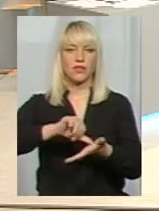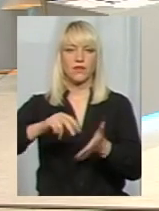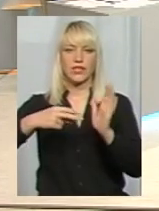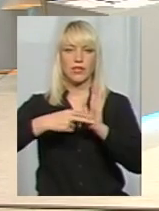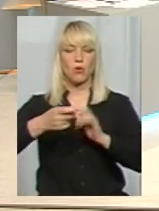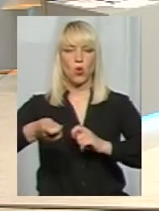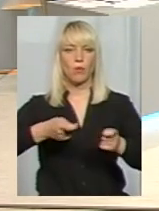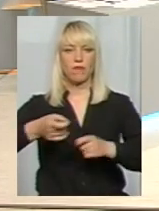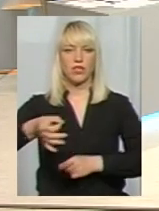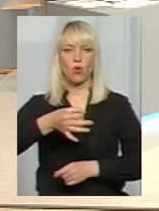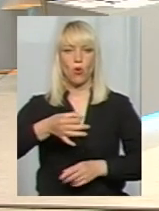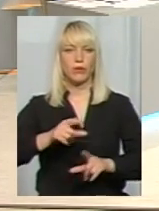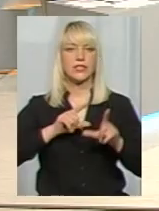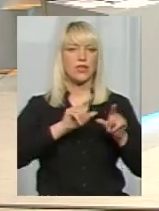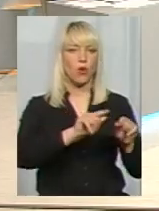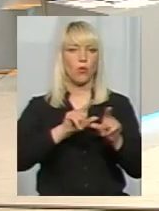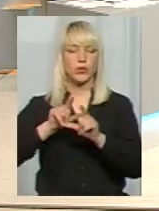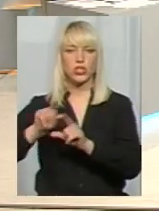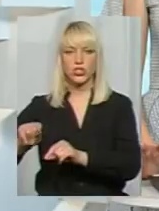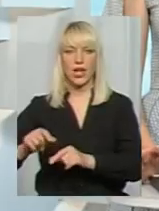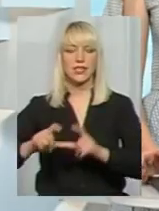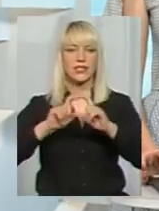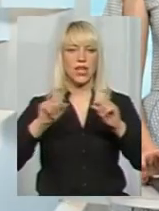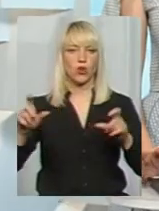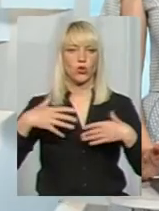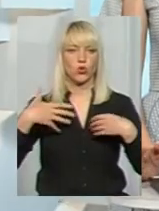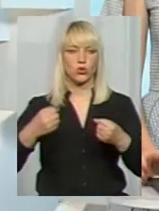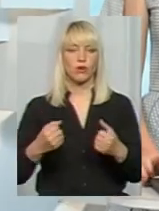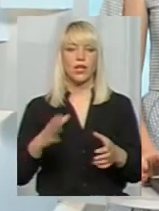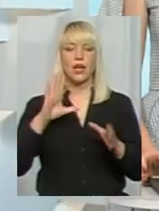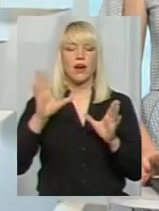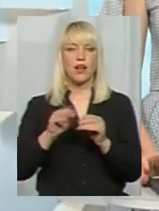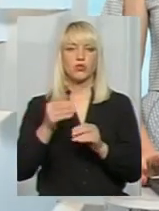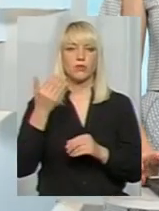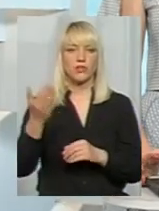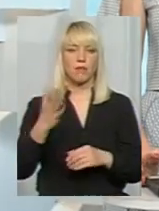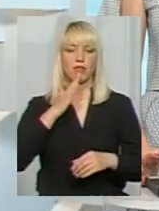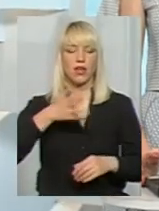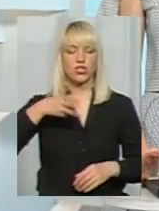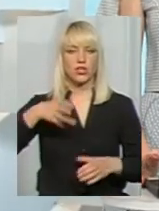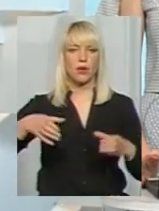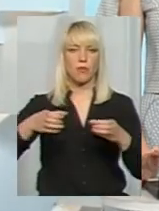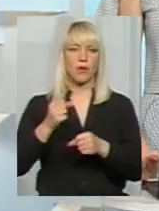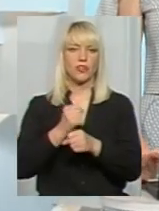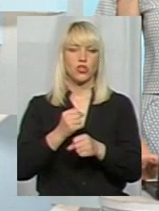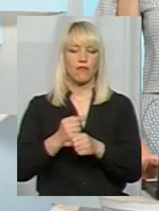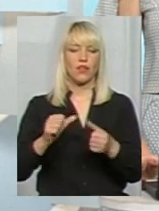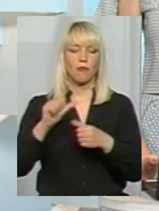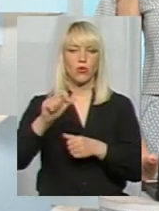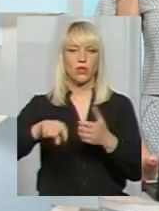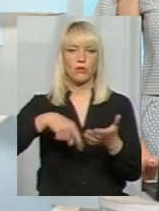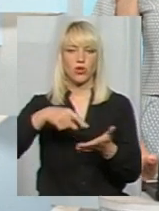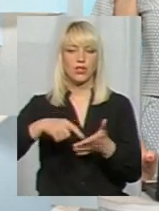управлінь області об'їзджала заклади оздоровлення. Разом із ними і наша знімальна група працювала у позамівському дитячому закладі